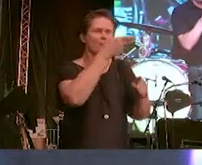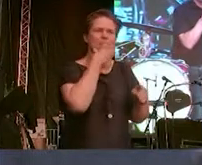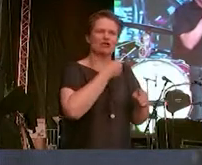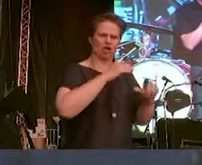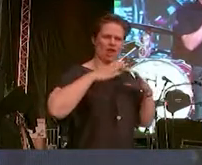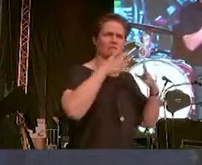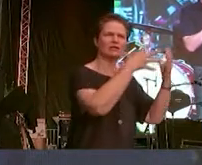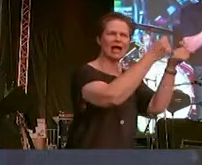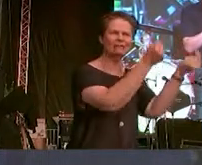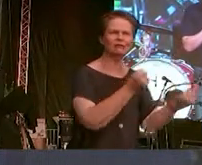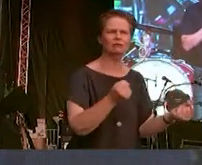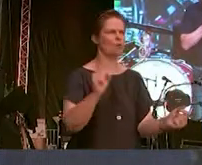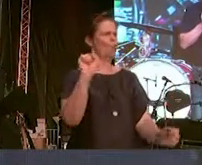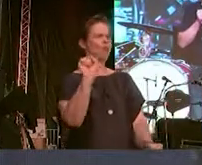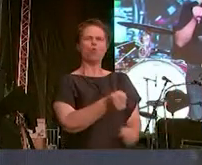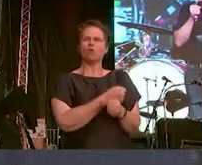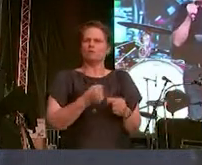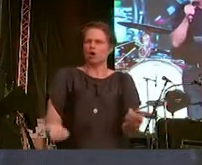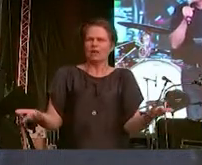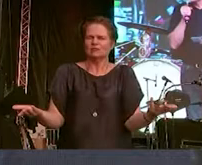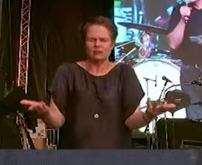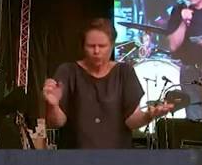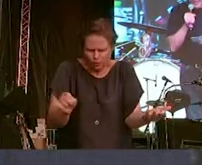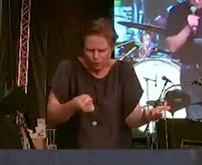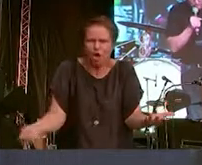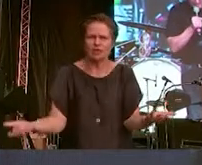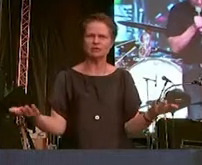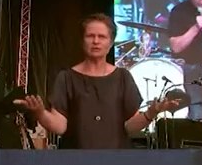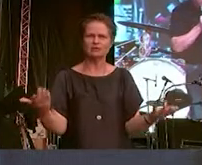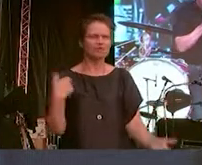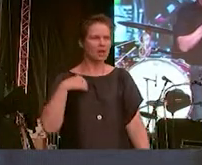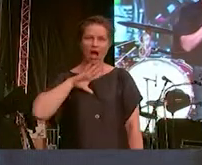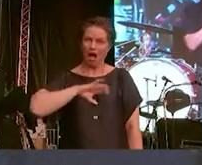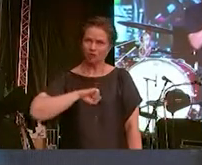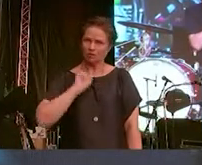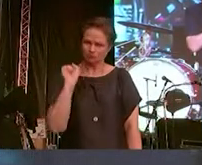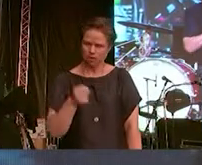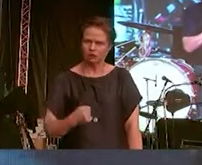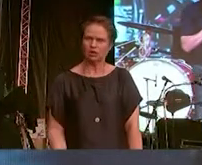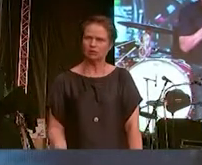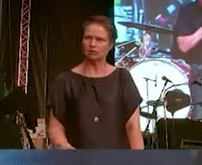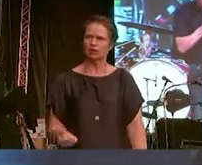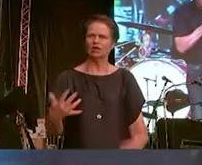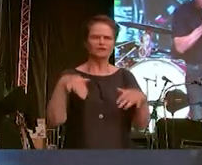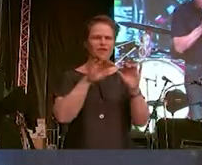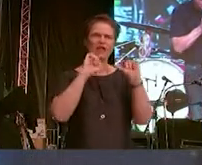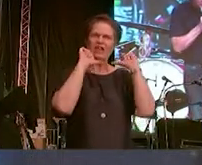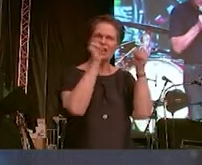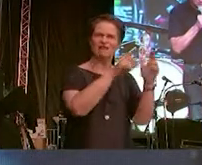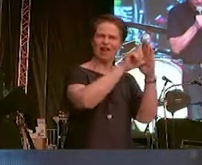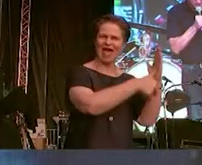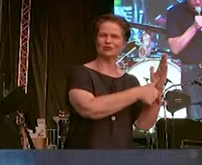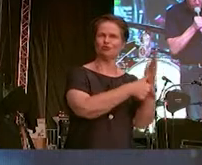Ich finde es unerträglich, dass wir einerseits unterlassene Hilfeleistungen als